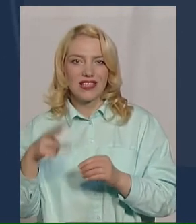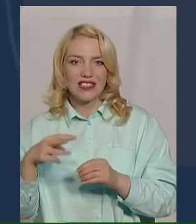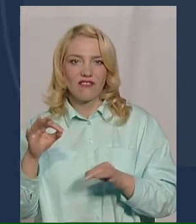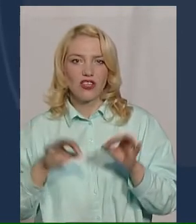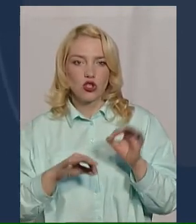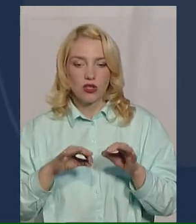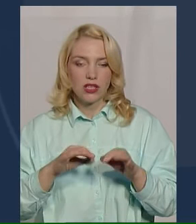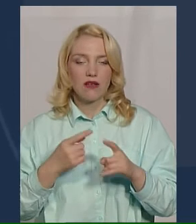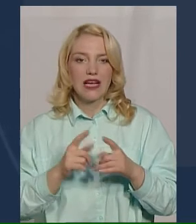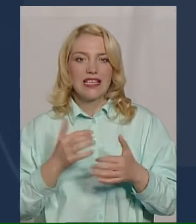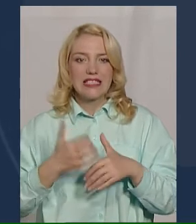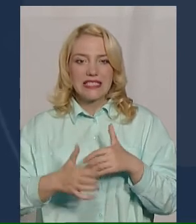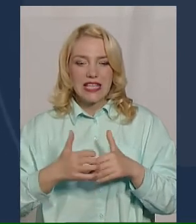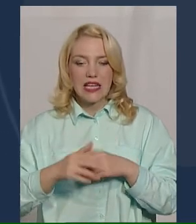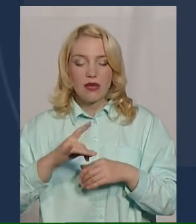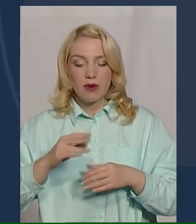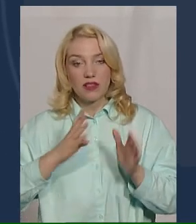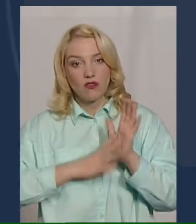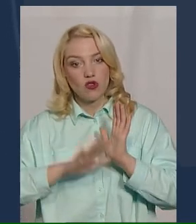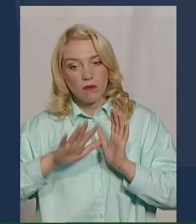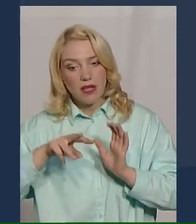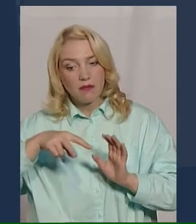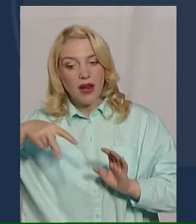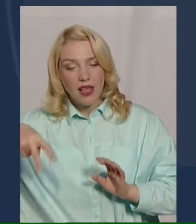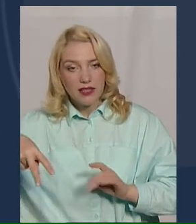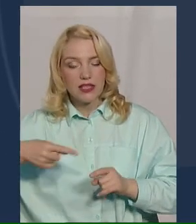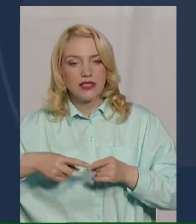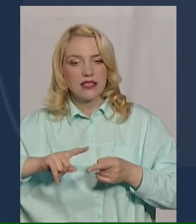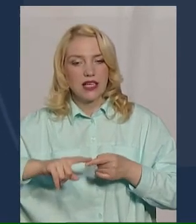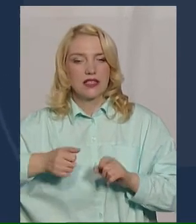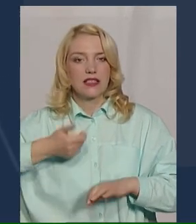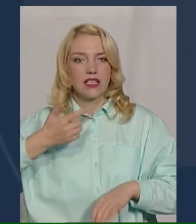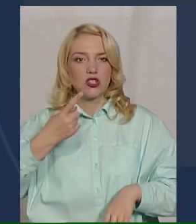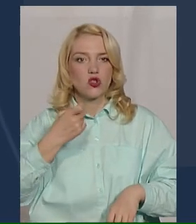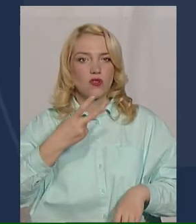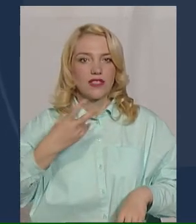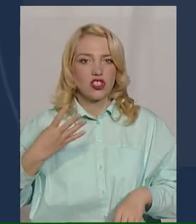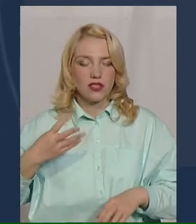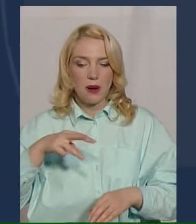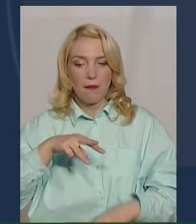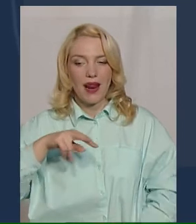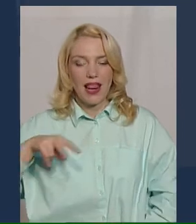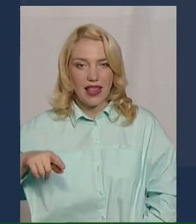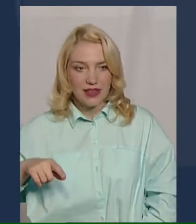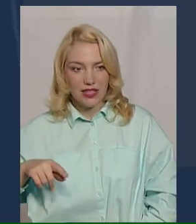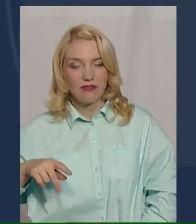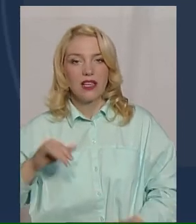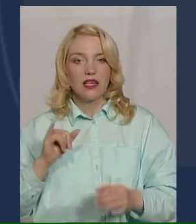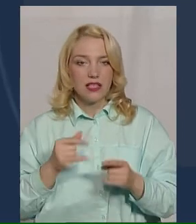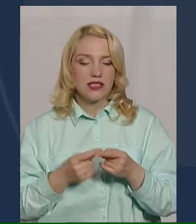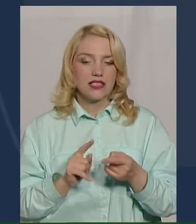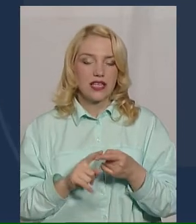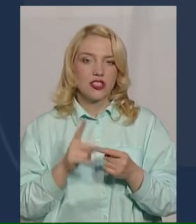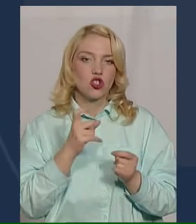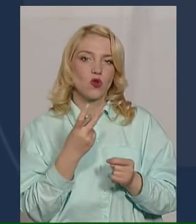області при нормі 99 міліметрів ця кількість складає 124 міліметри фактично. І це